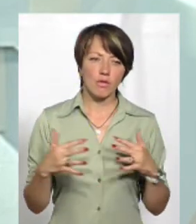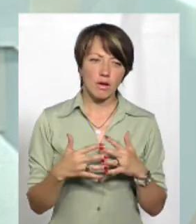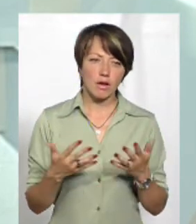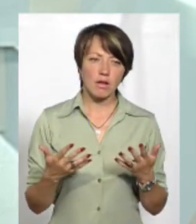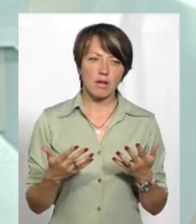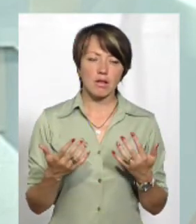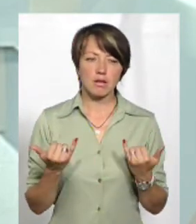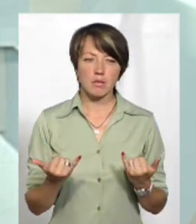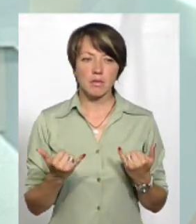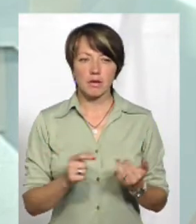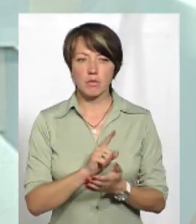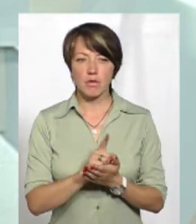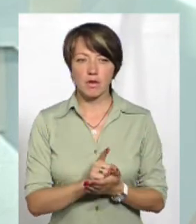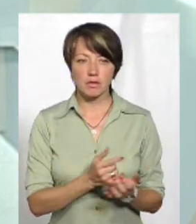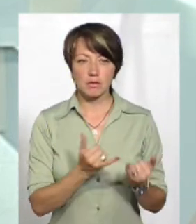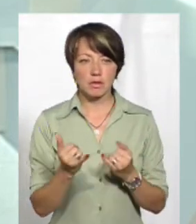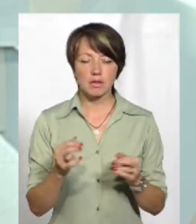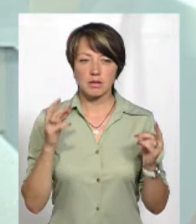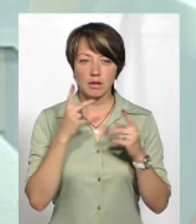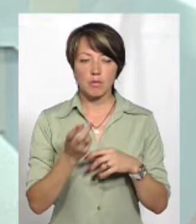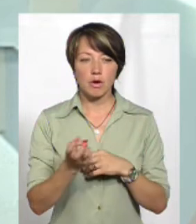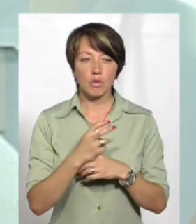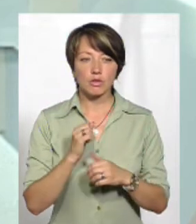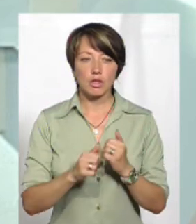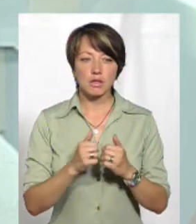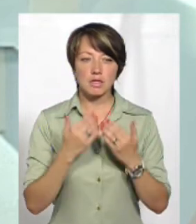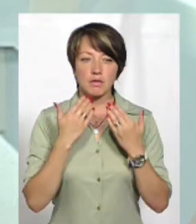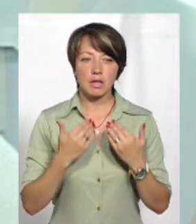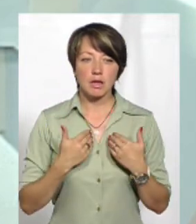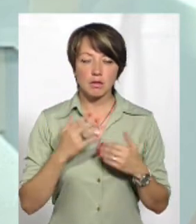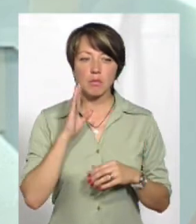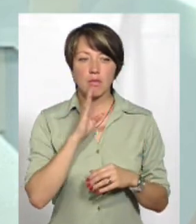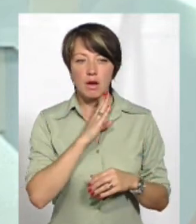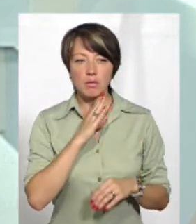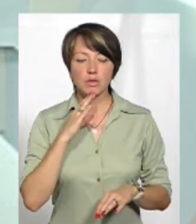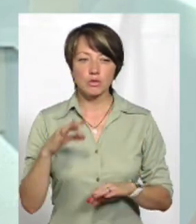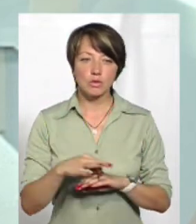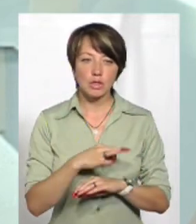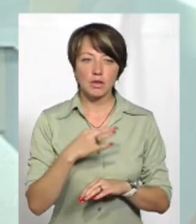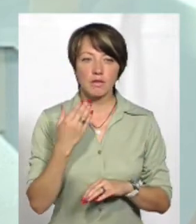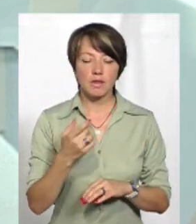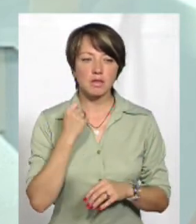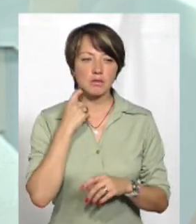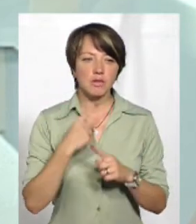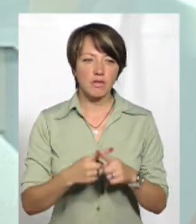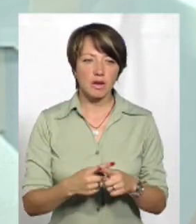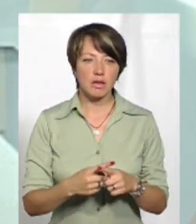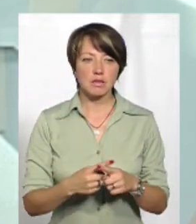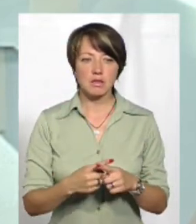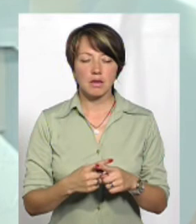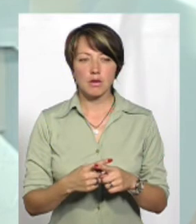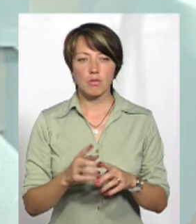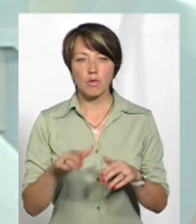і тепер нам всі зобов'язані. Трошки не так. Приходять до мене, часто звертаються мами, дружини, а от він там спивається, він то